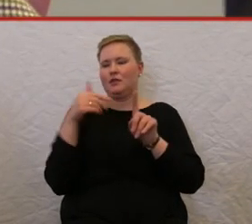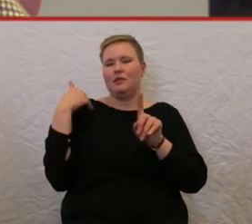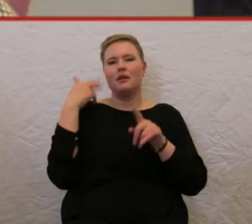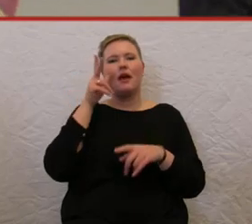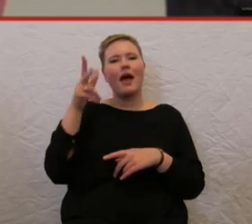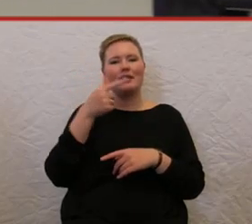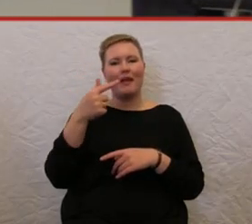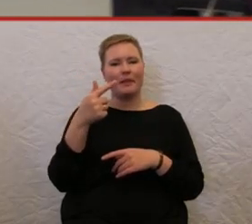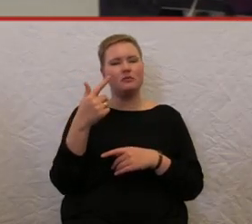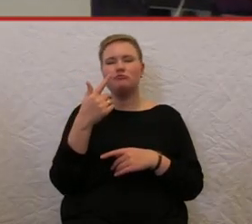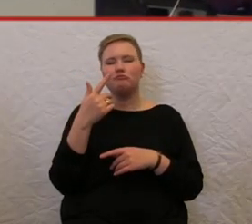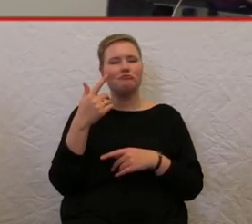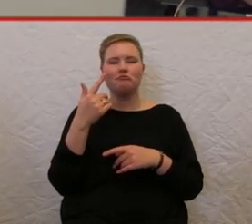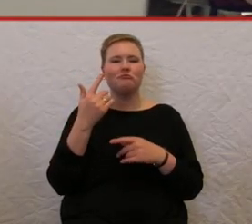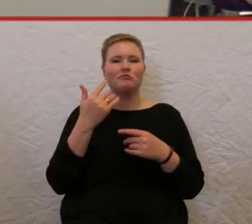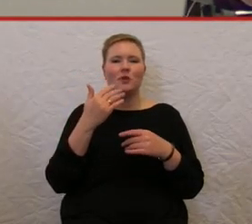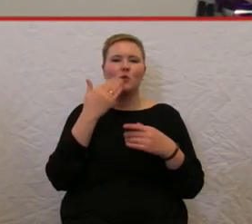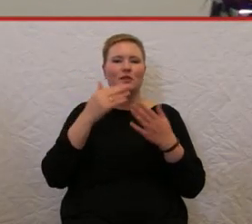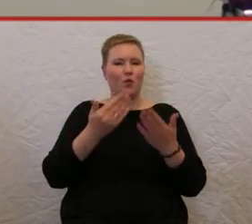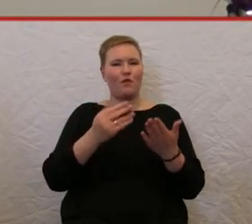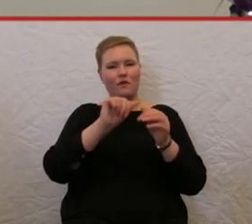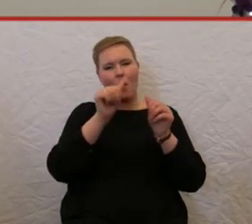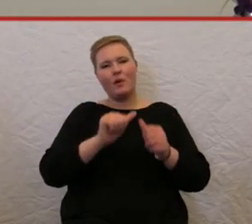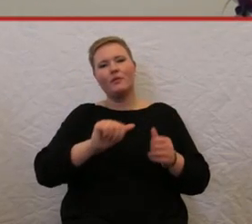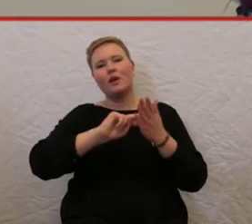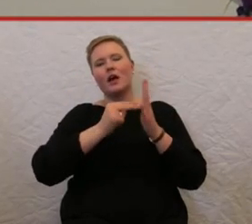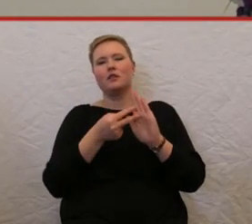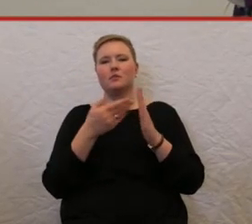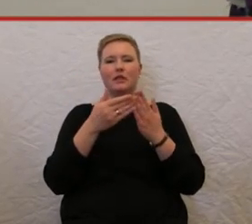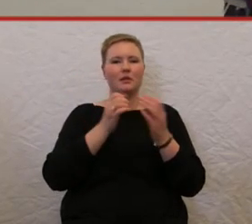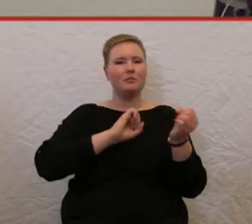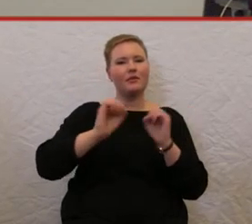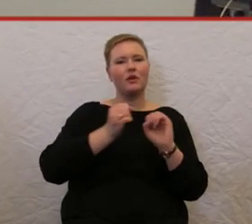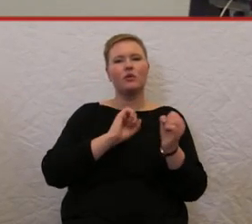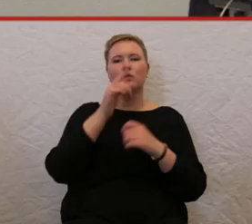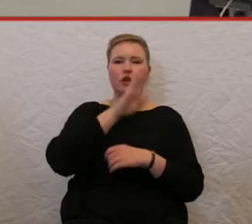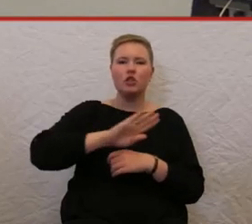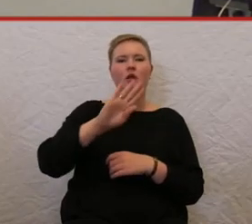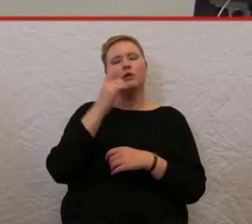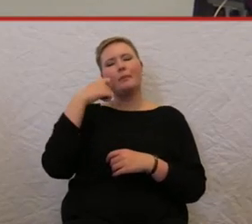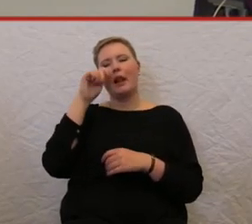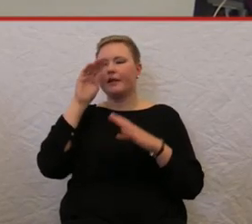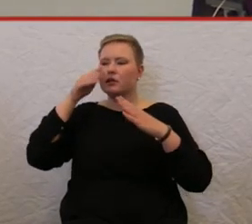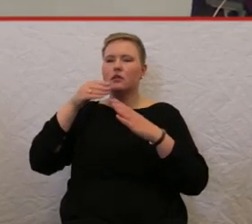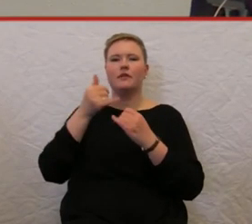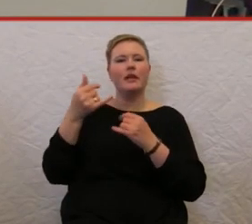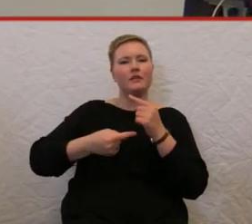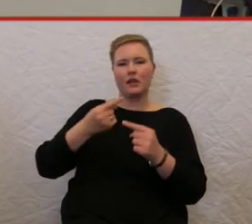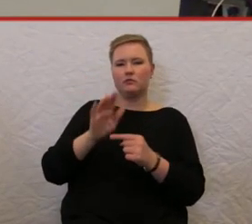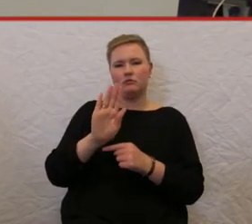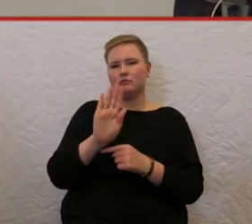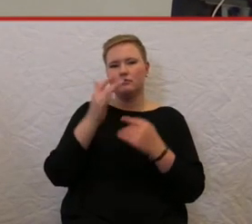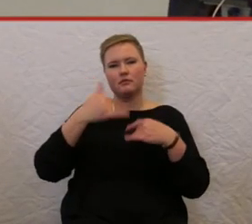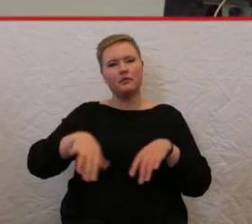die, wie entwickelt sich eigentlich oder wie hat sich die Behindertenbewegung in Deutschland und vielleicht auch in Berlin entwickelt. Das waren alles sehr